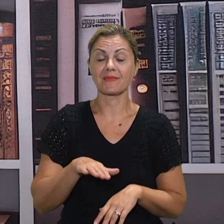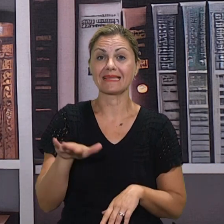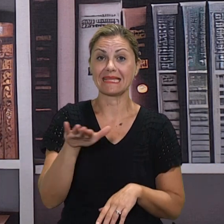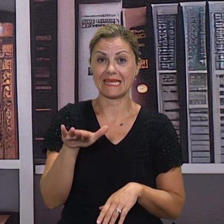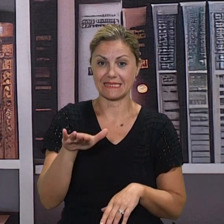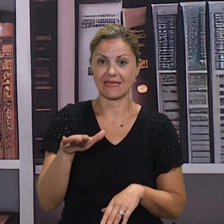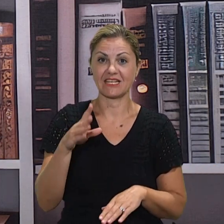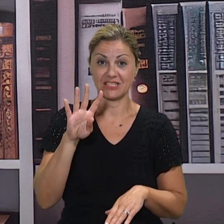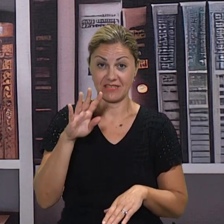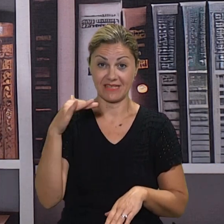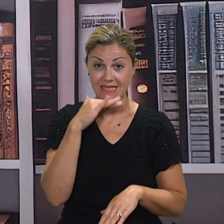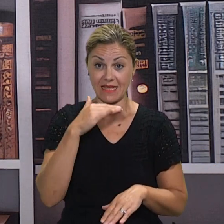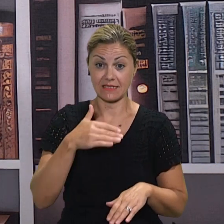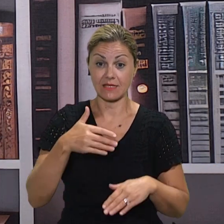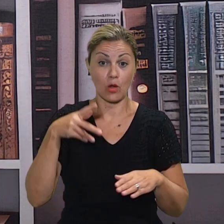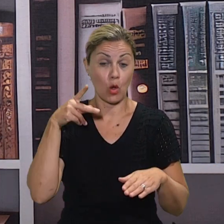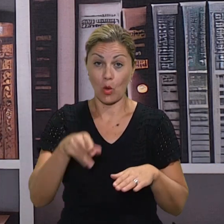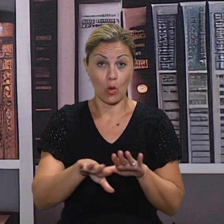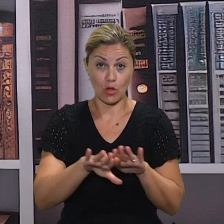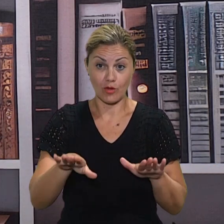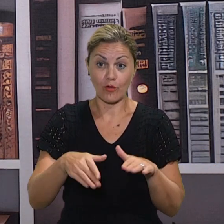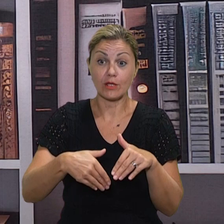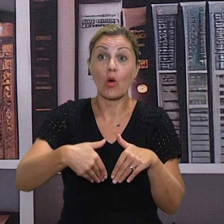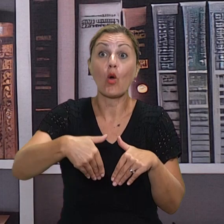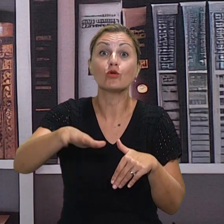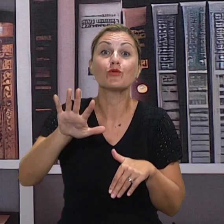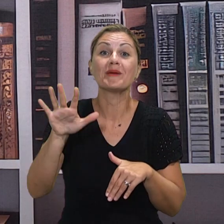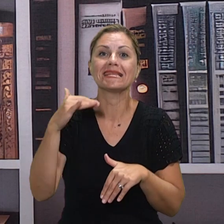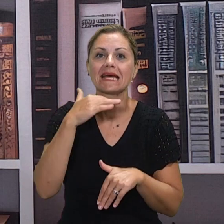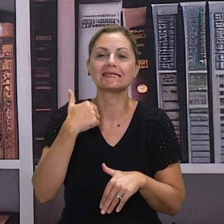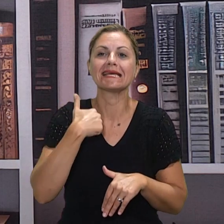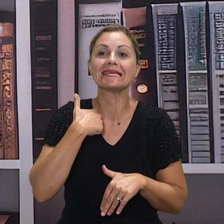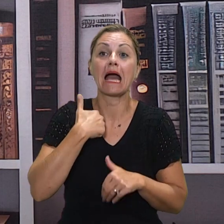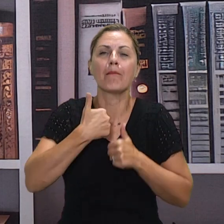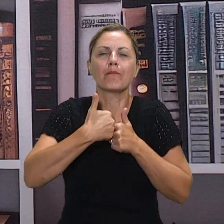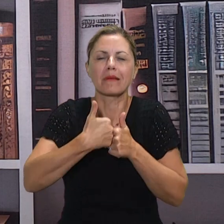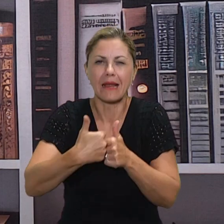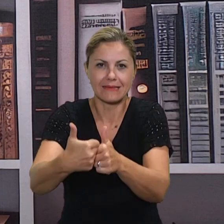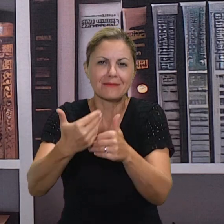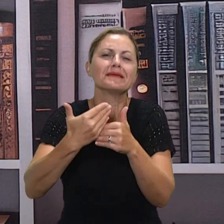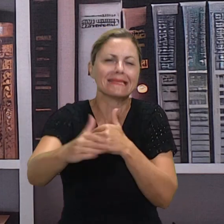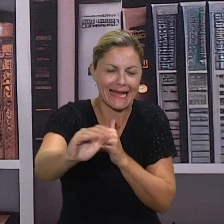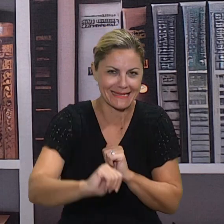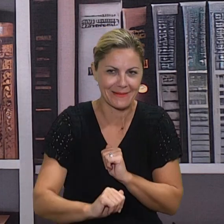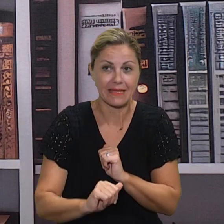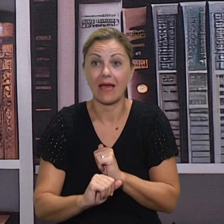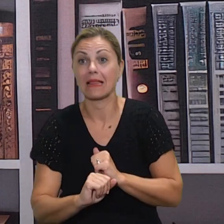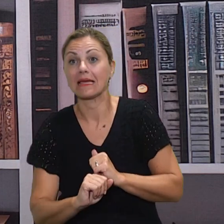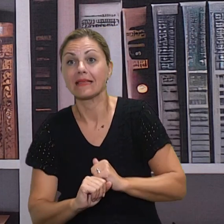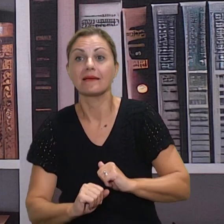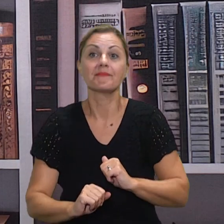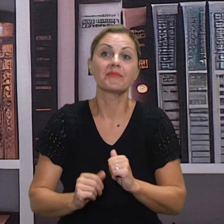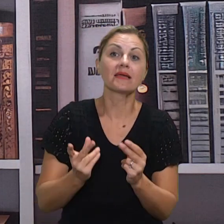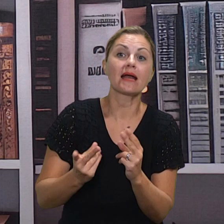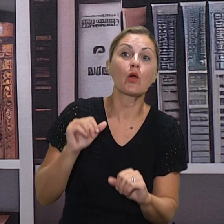razred, mi smo uvijek tu. Pošto smo u istoj školi, konstantno ih pratimo. I onda svaki put kada naprije nešto, idu napraviti